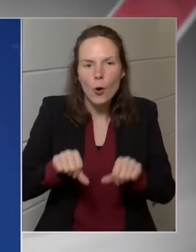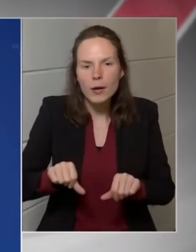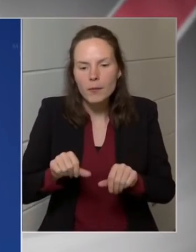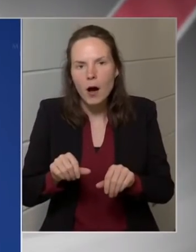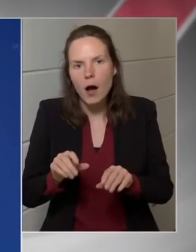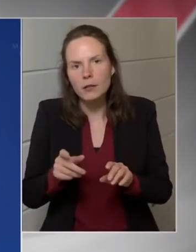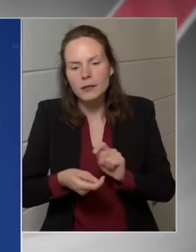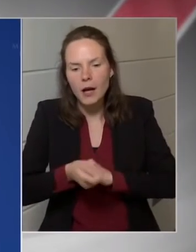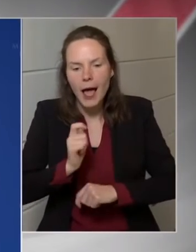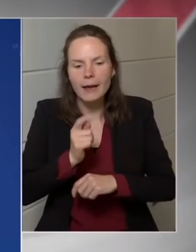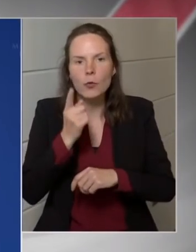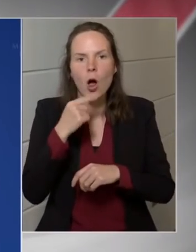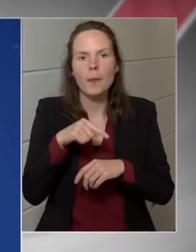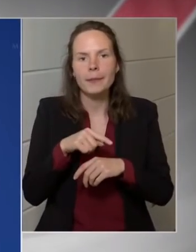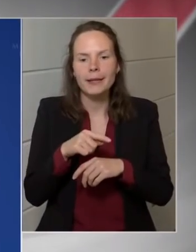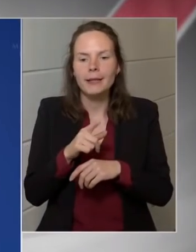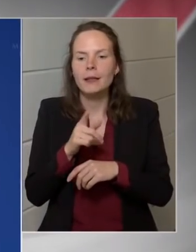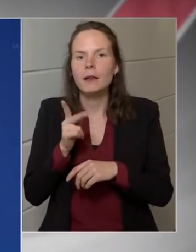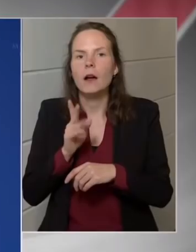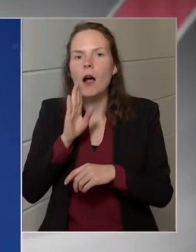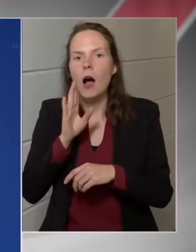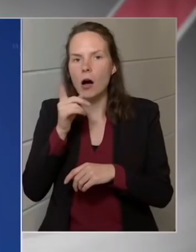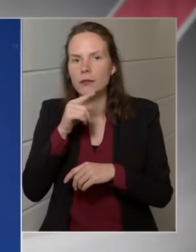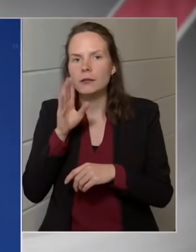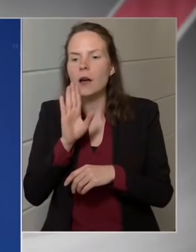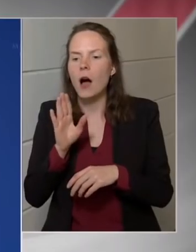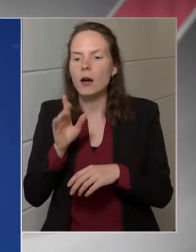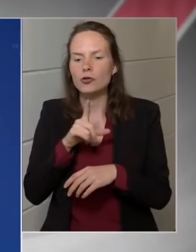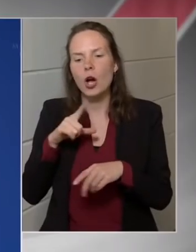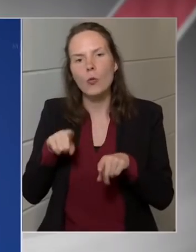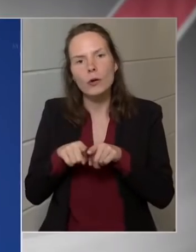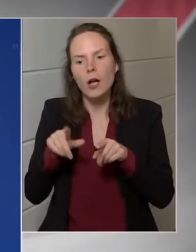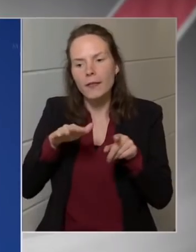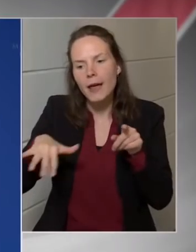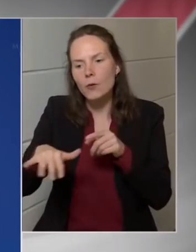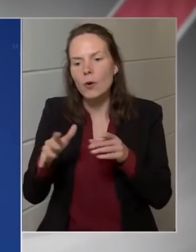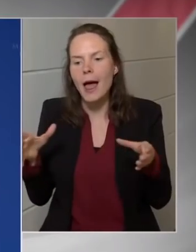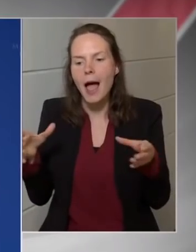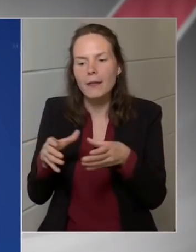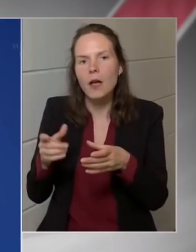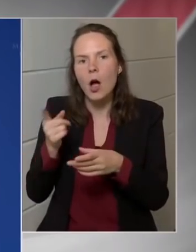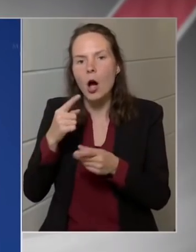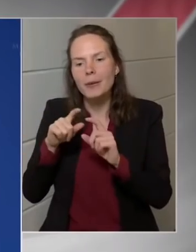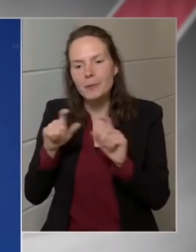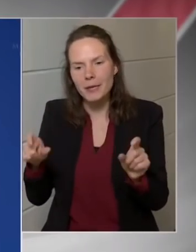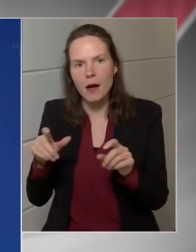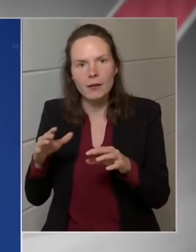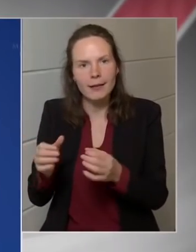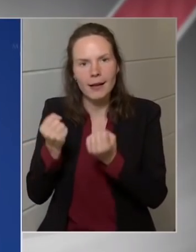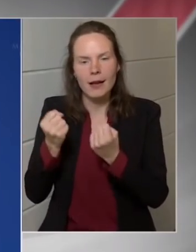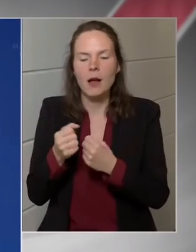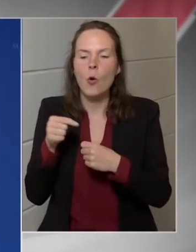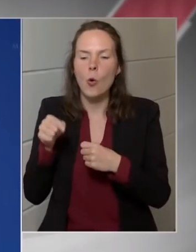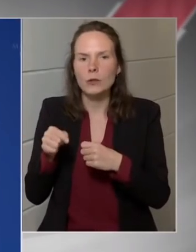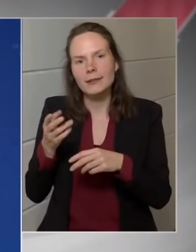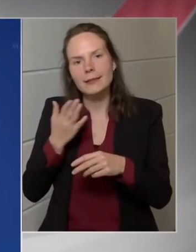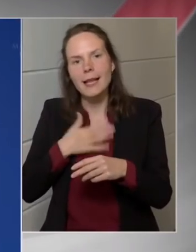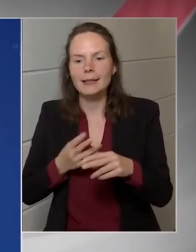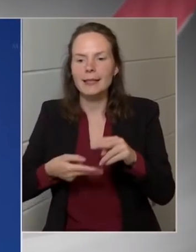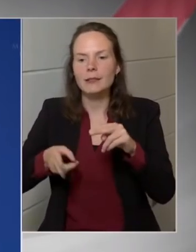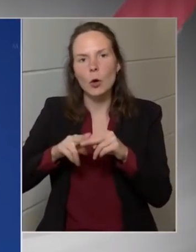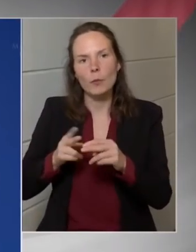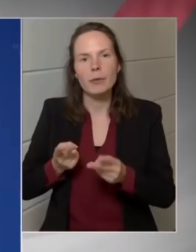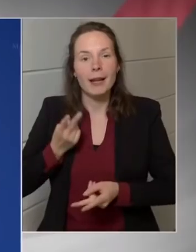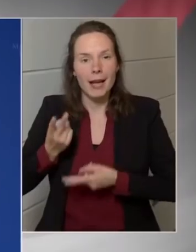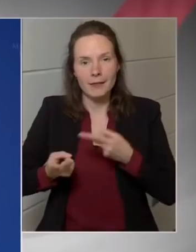magyar gazdaságban. Ezért a célunk az, hogy olyan formát, olyan szabályozási formát találjunk, ami